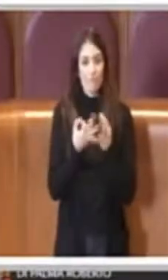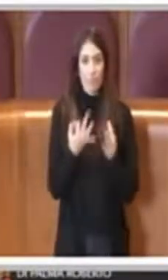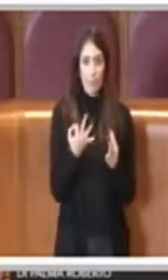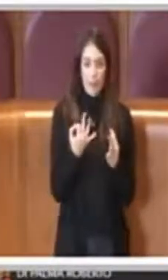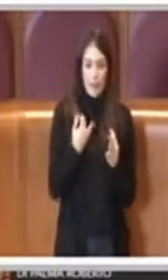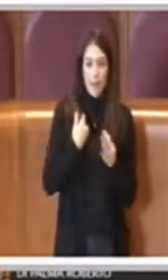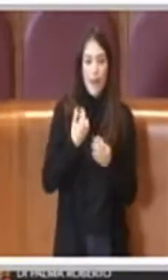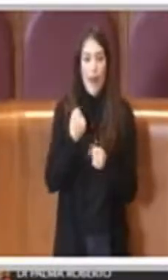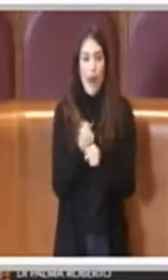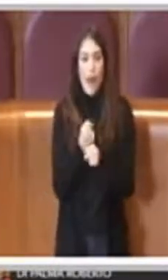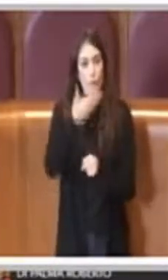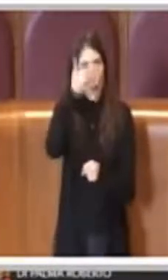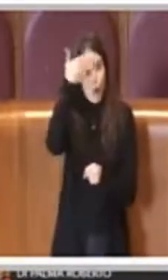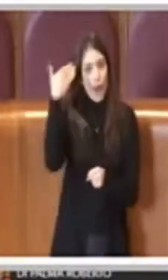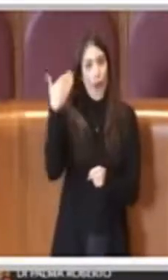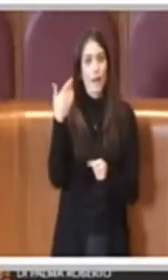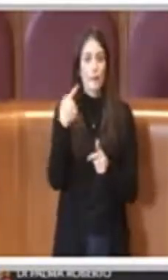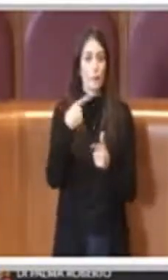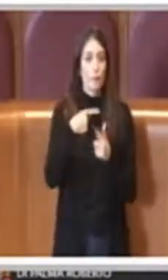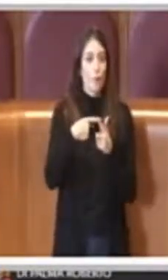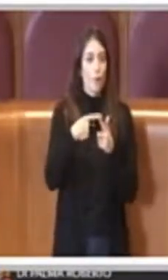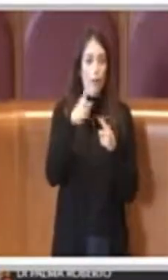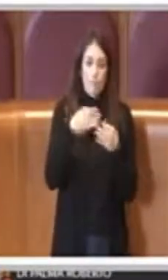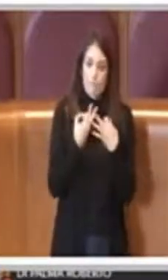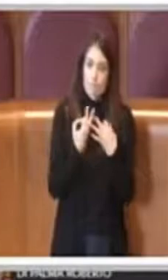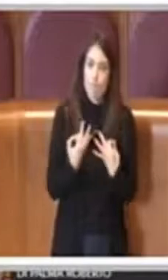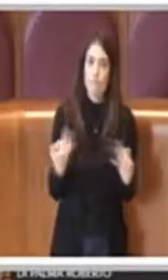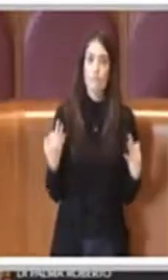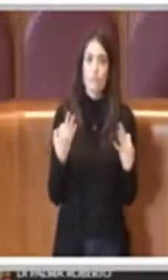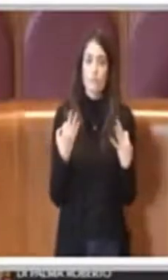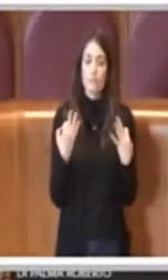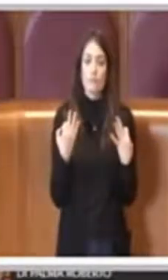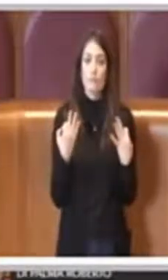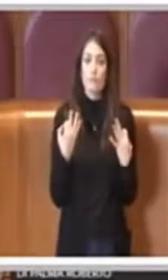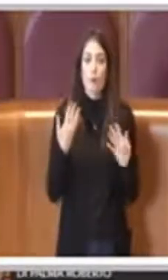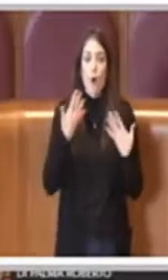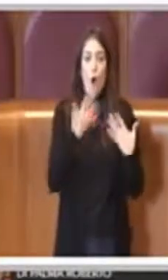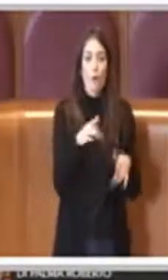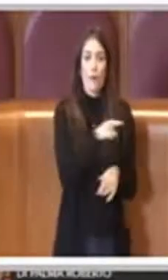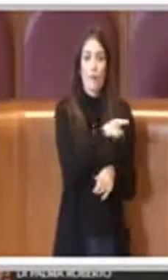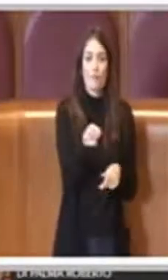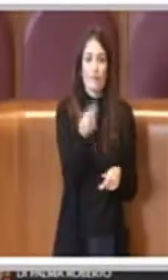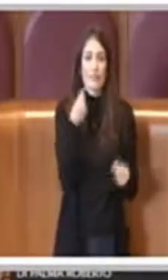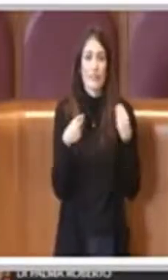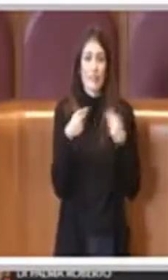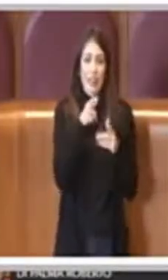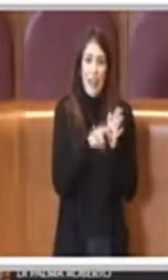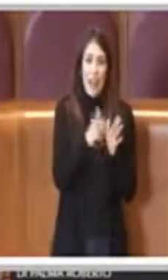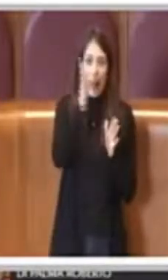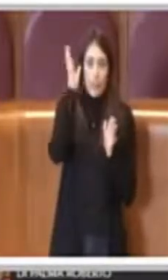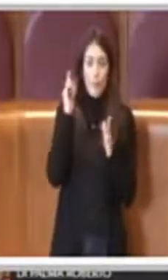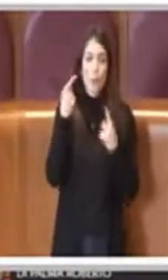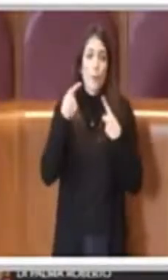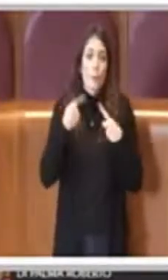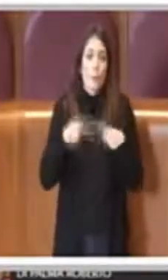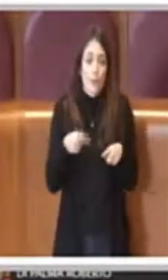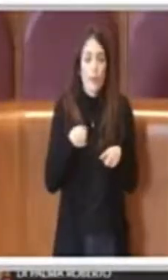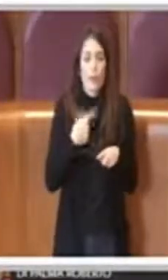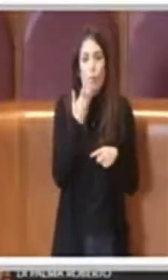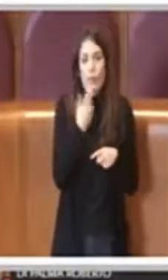con onestà e con correttezza, così come richiedono ormai da troppo tempo. Quindi il mio voto sarà assolutamente favorevole. Grazie.